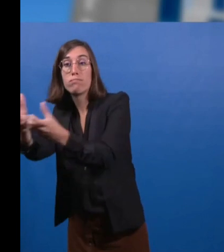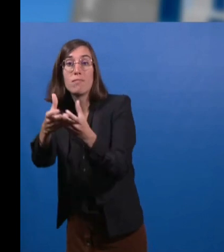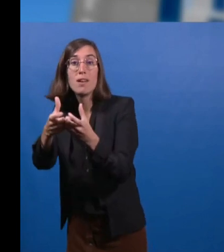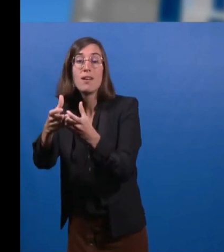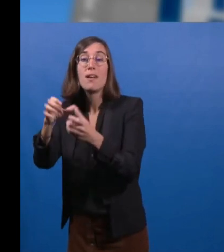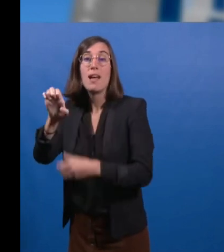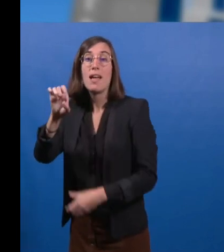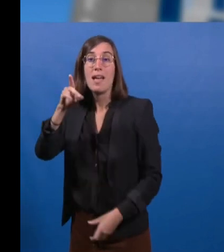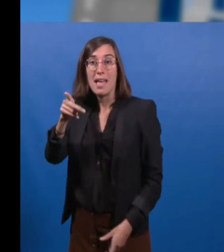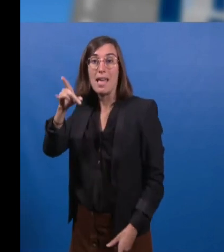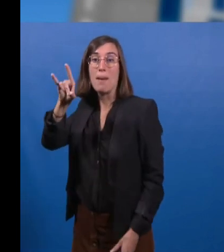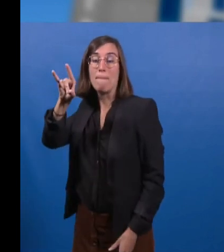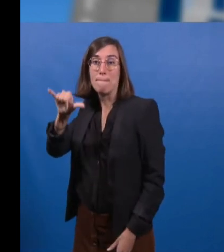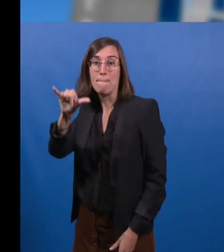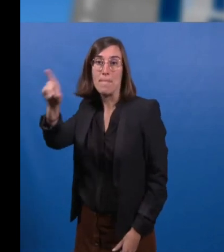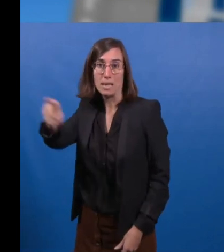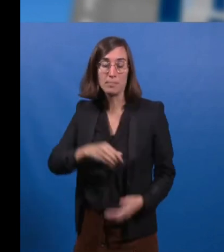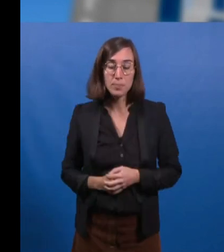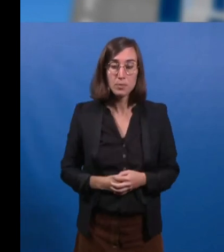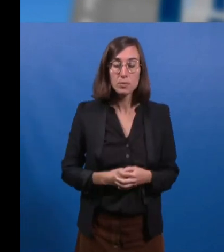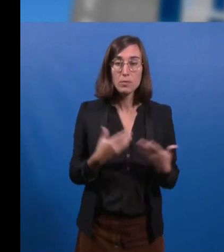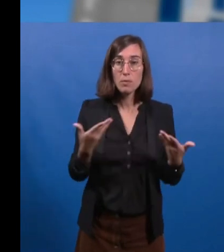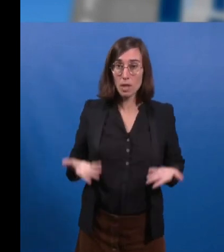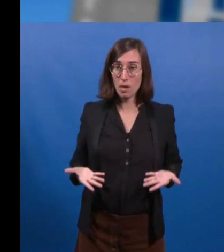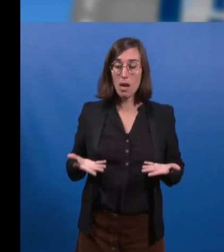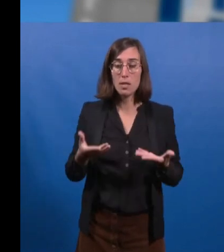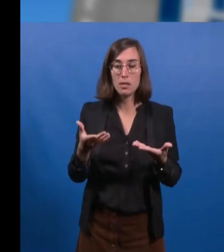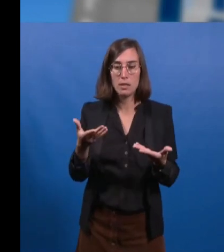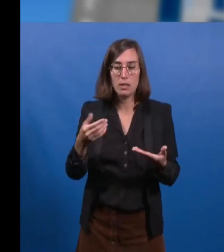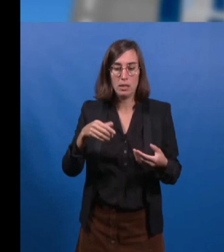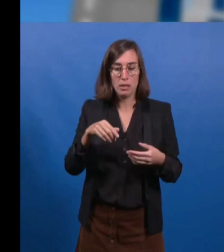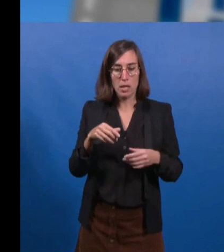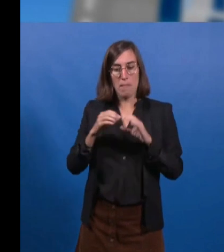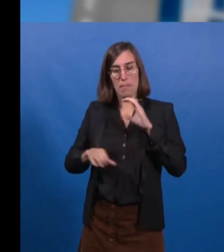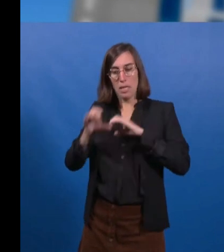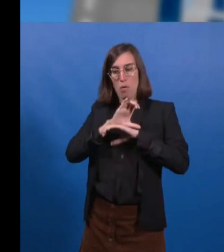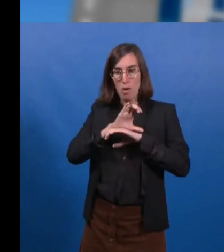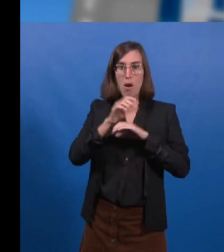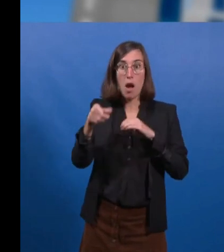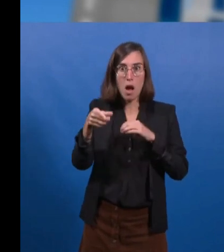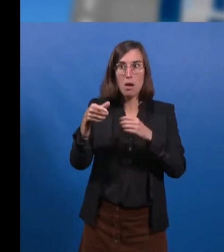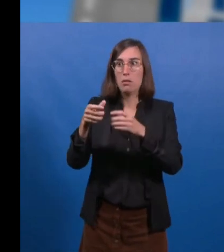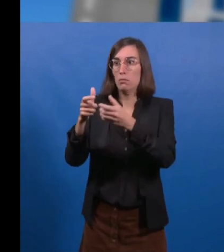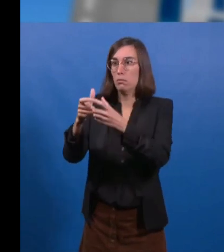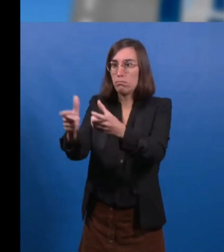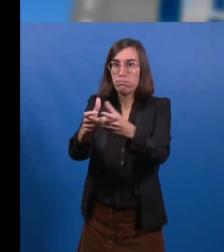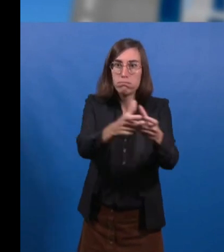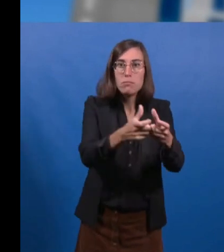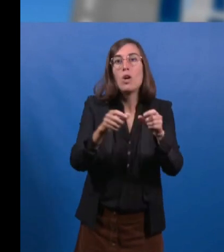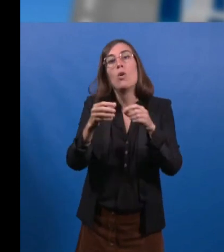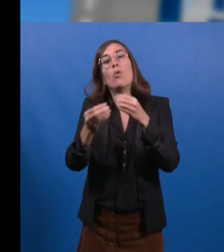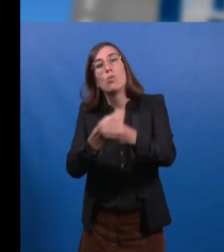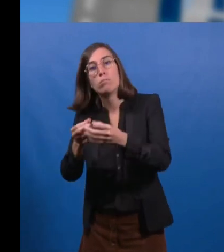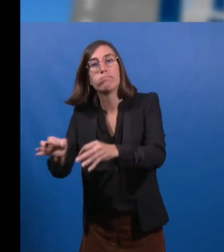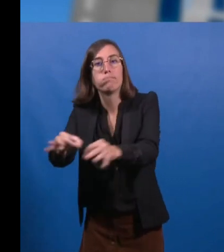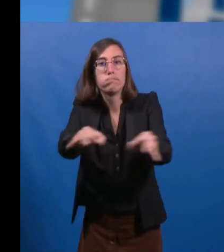mise en place et la possibilité pour la métropole d'acquérir des terres agricoles et leurs sièges va permettre d'inciter et de faciliter